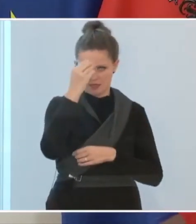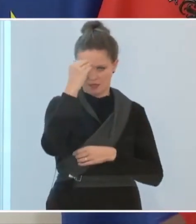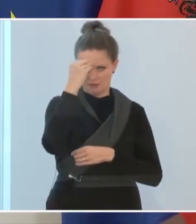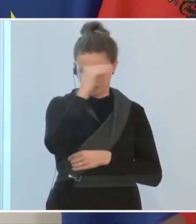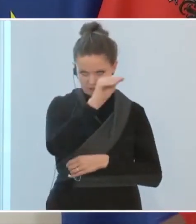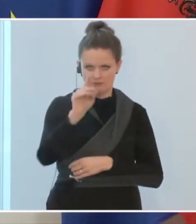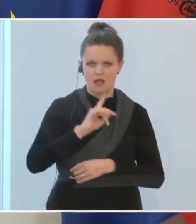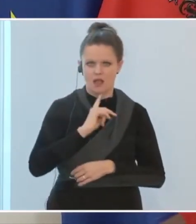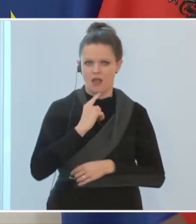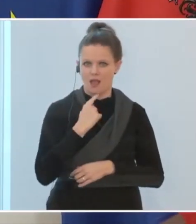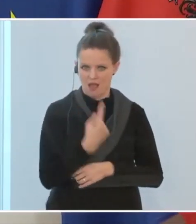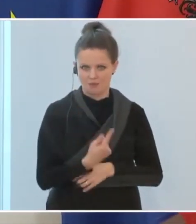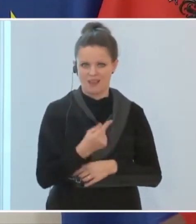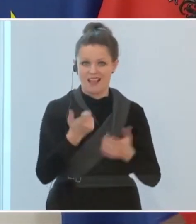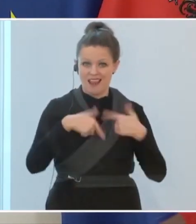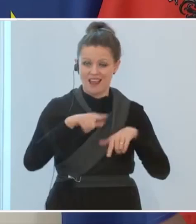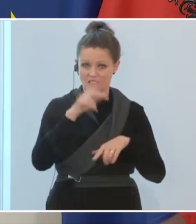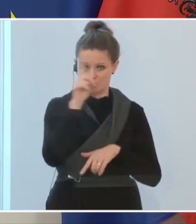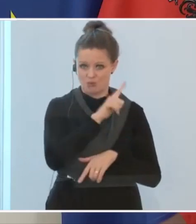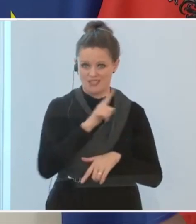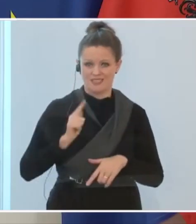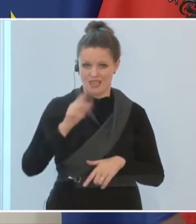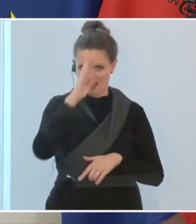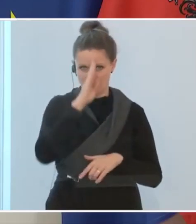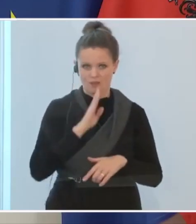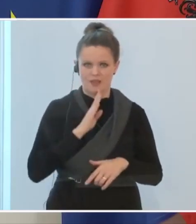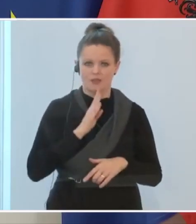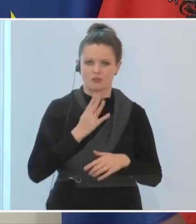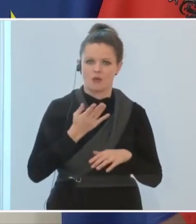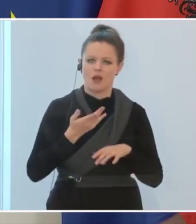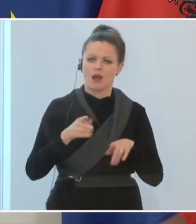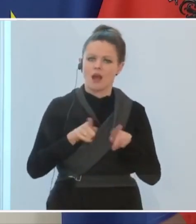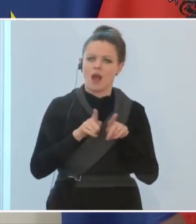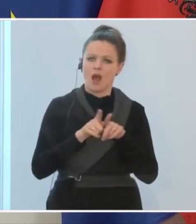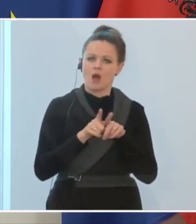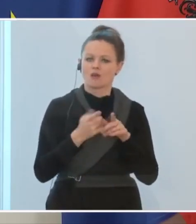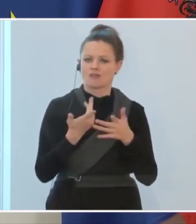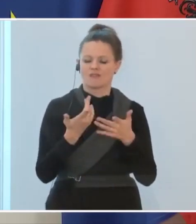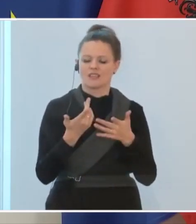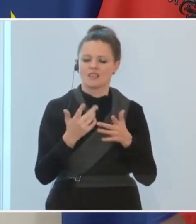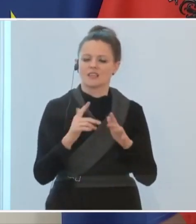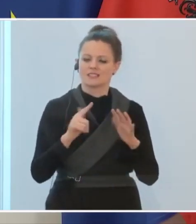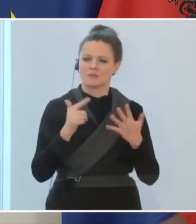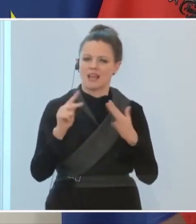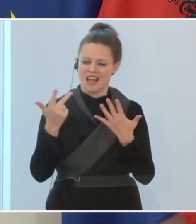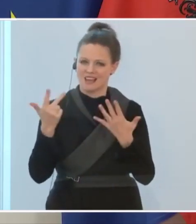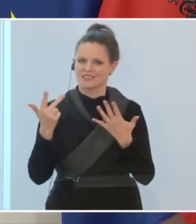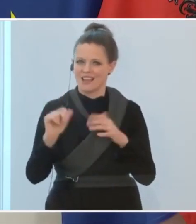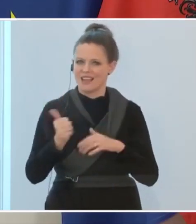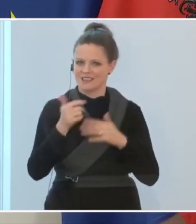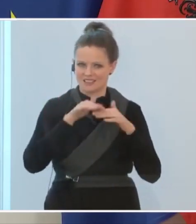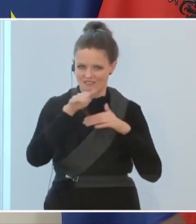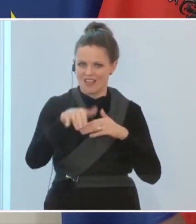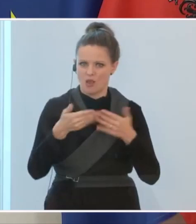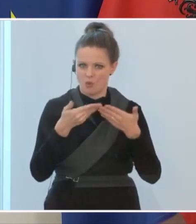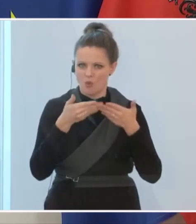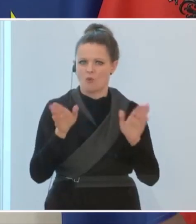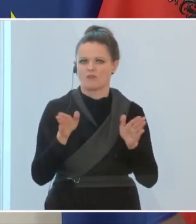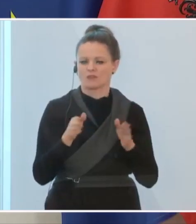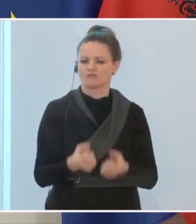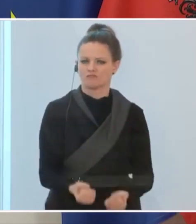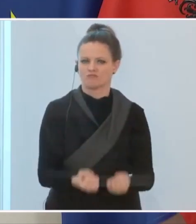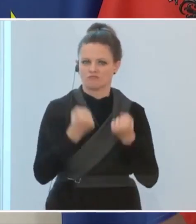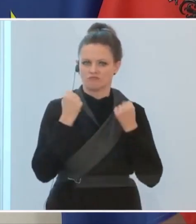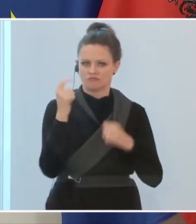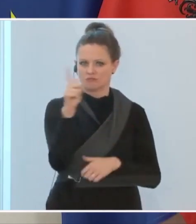Landespolizeidirektoren ein Konzept zu erarbeiten, das wir besonders an den Öffnungstagen, jetzt 7.8. in dieser ersten Welle der Öffnung, besonders